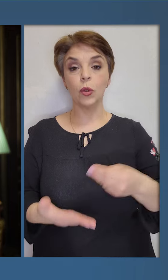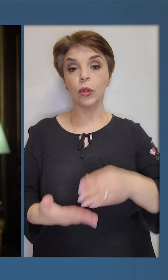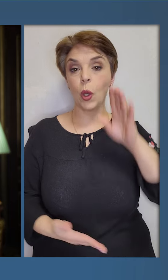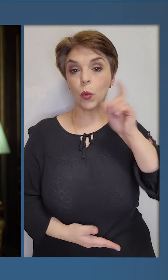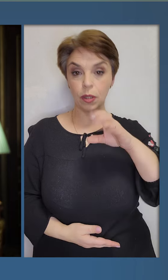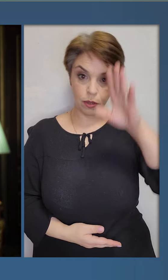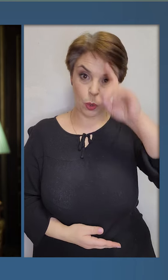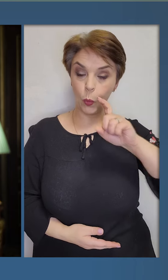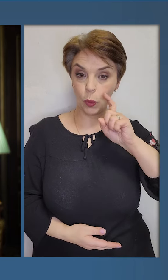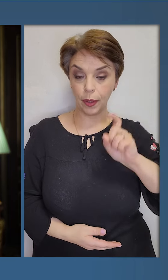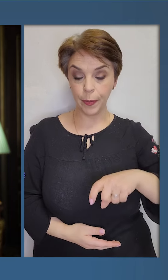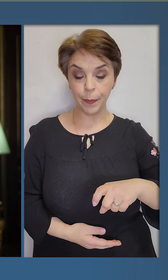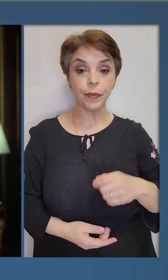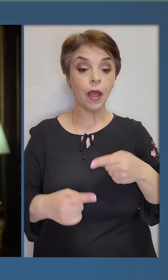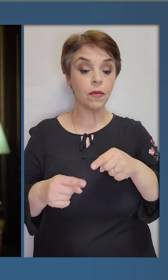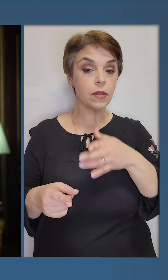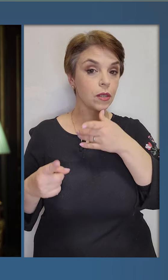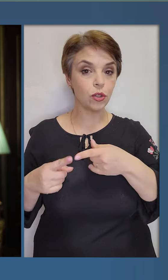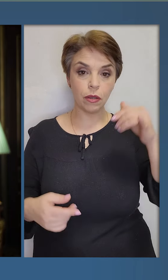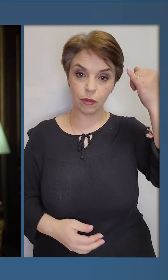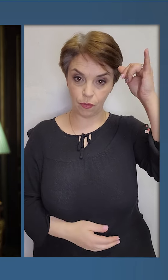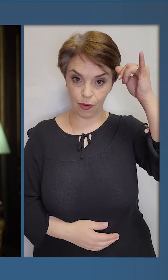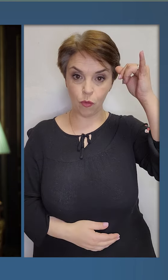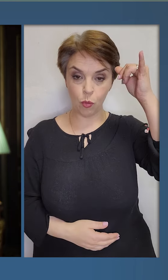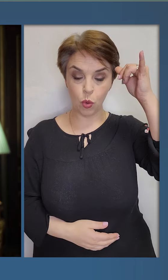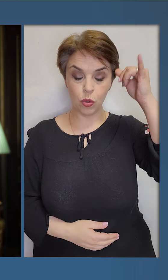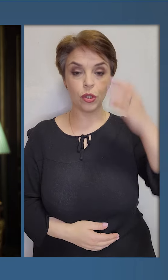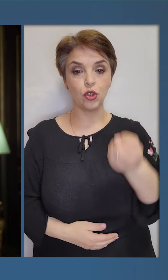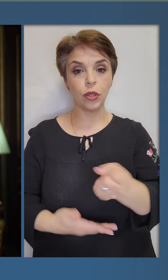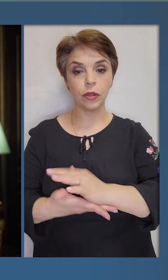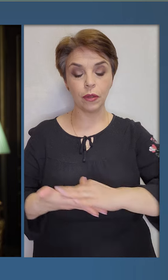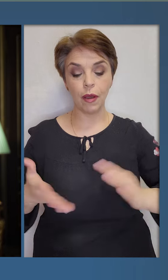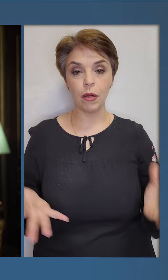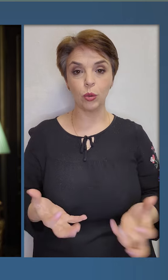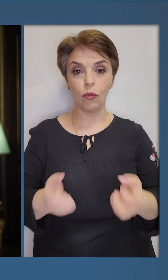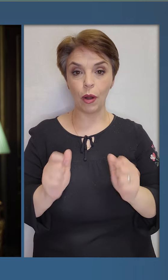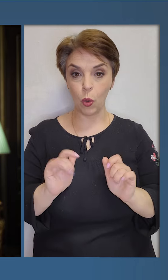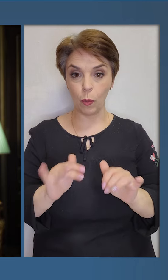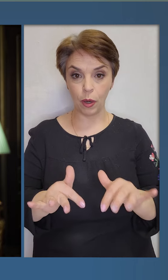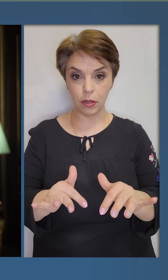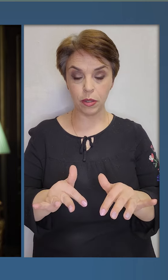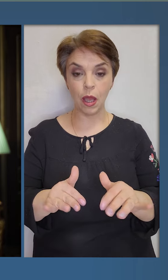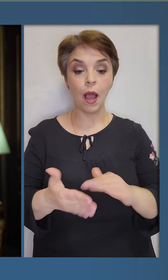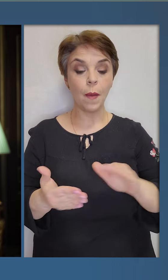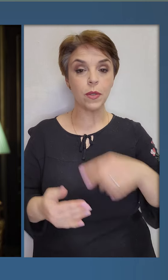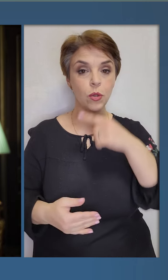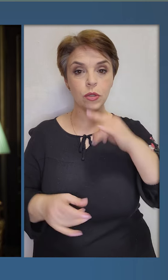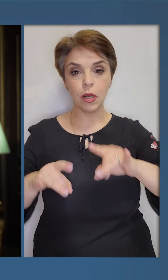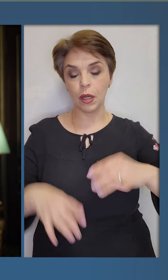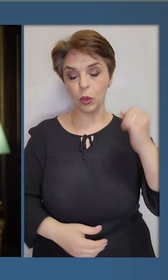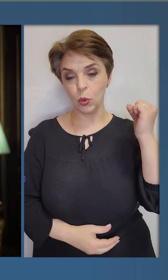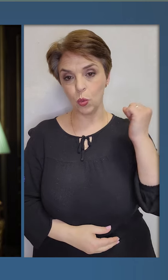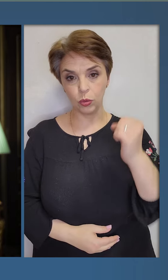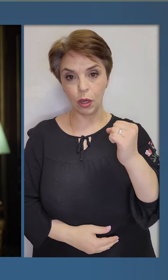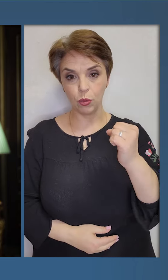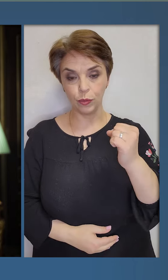Дорогі українці-українки! У цей час у Кривому Розі ще триває рятувальна операція. Після російського